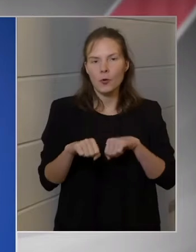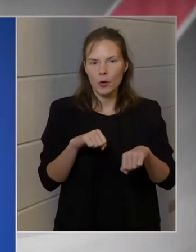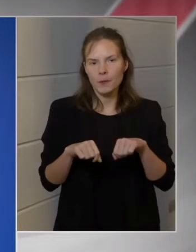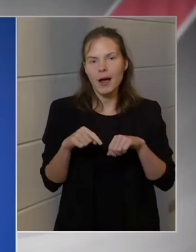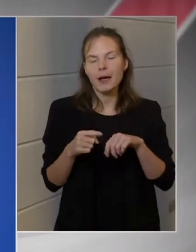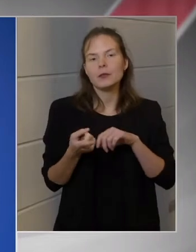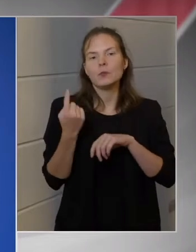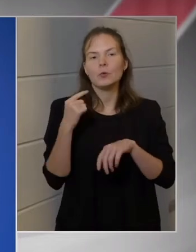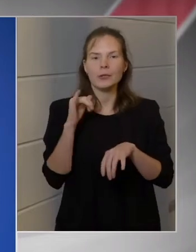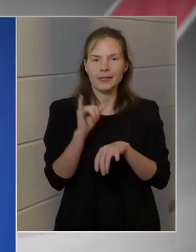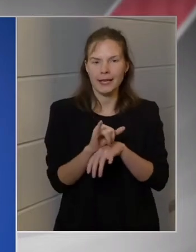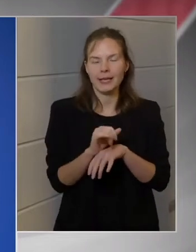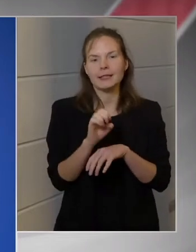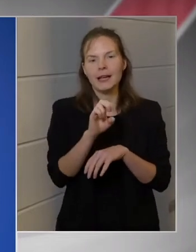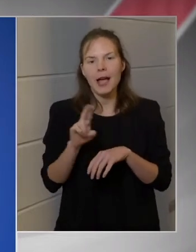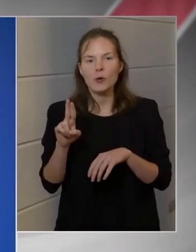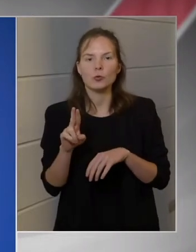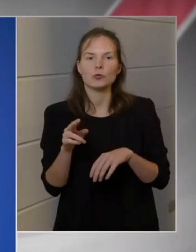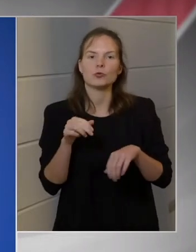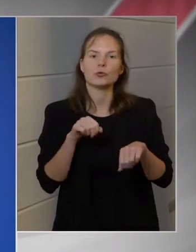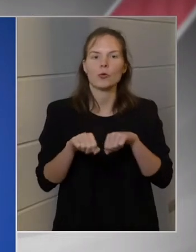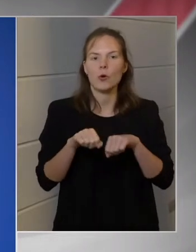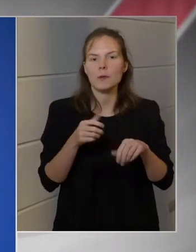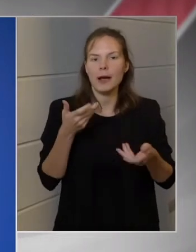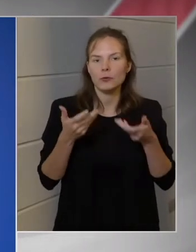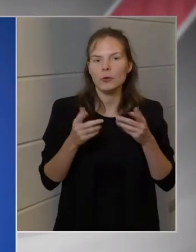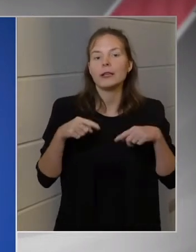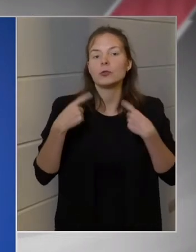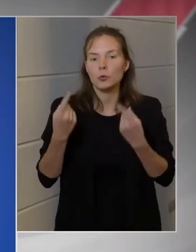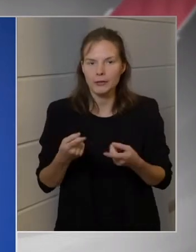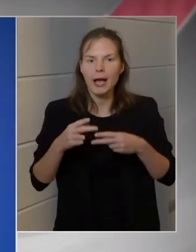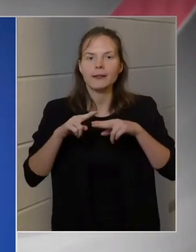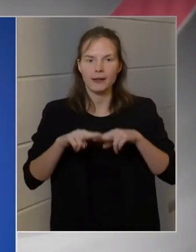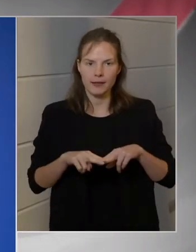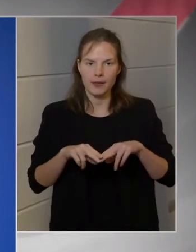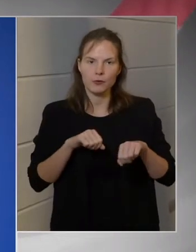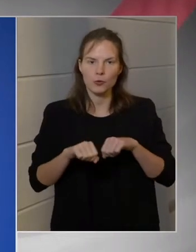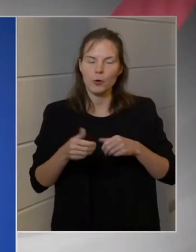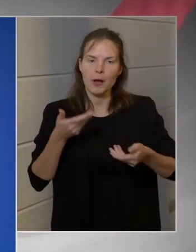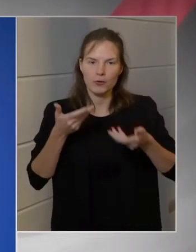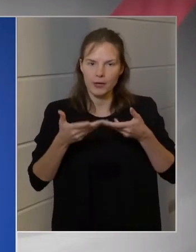múltheti Európai Uniós kormányülés után rendes kormányülést tartott.